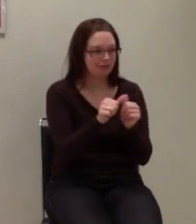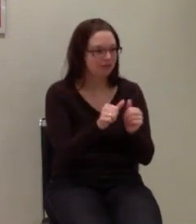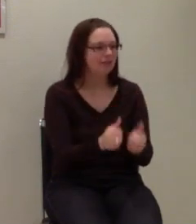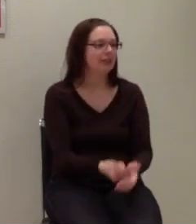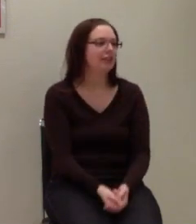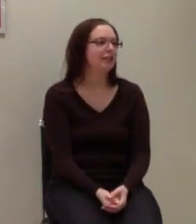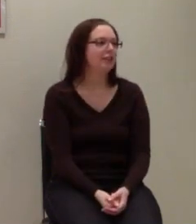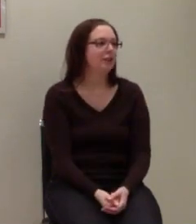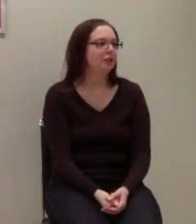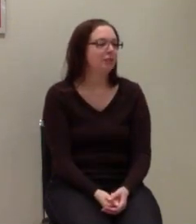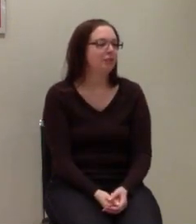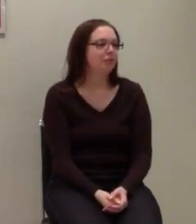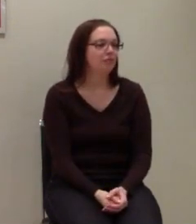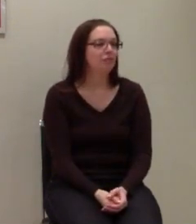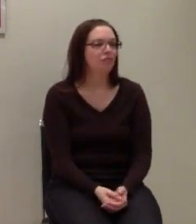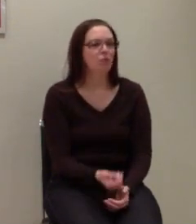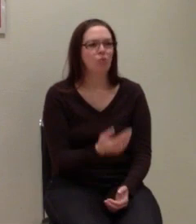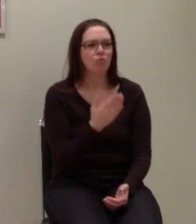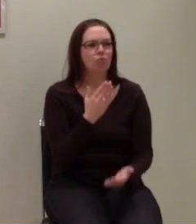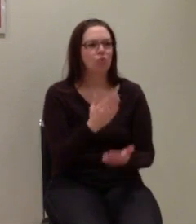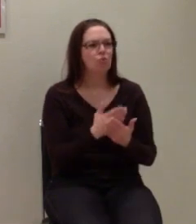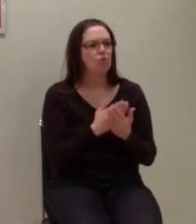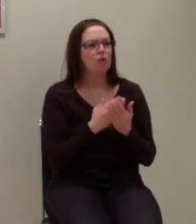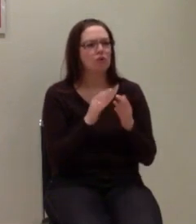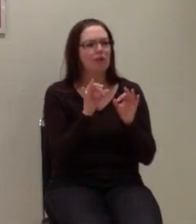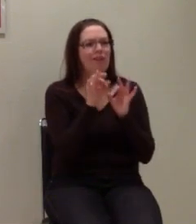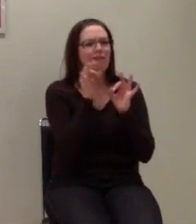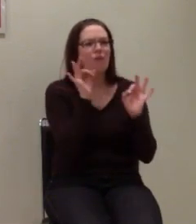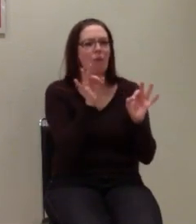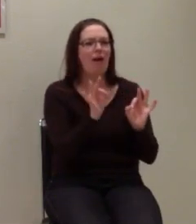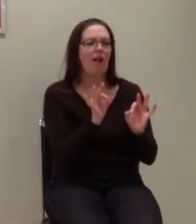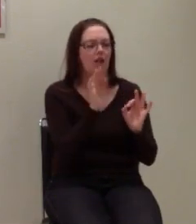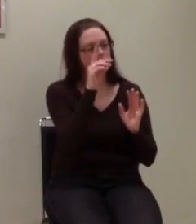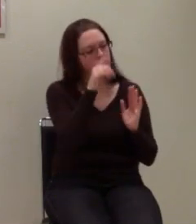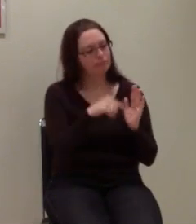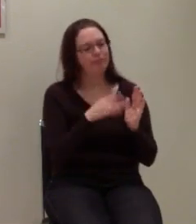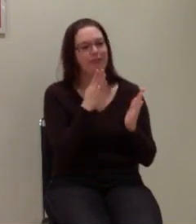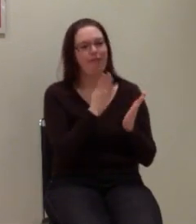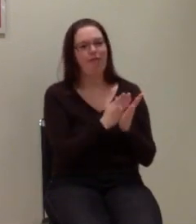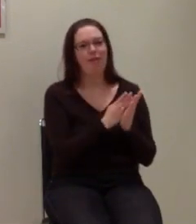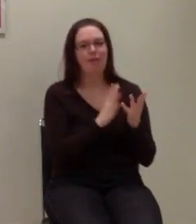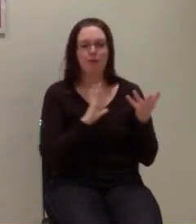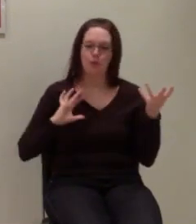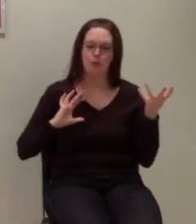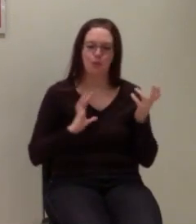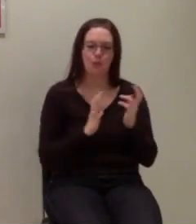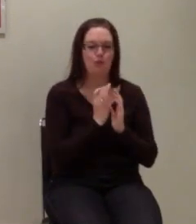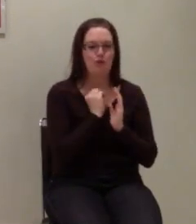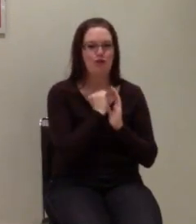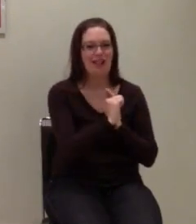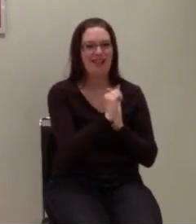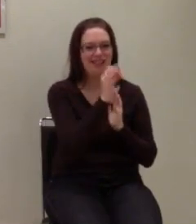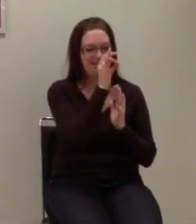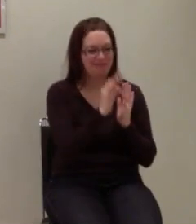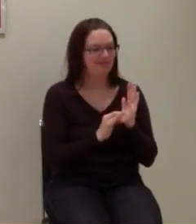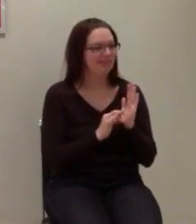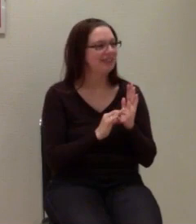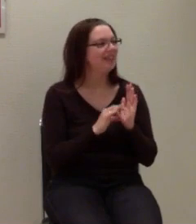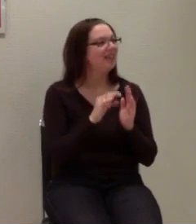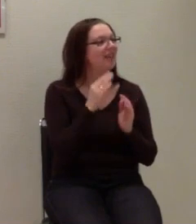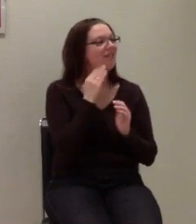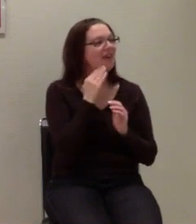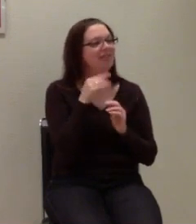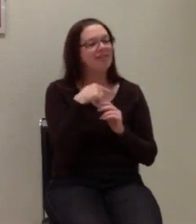Und ja, das wäre eigentlich schon das Formale. Das war jetzt ziemlich zügig. Nächstes Treffen. Genau.